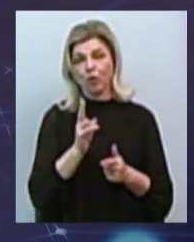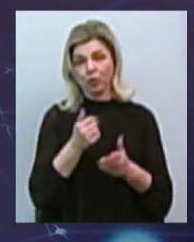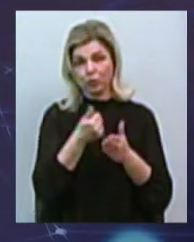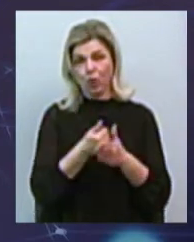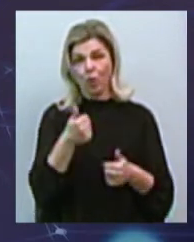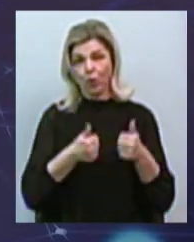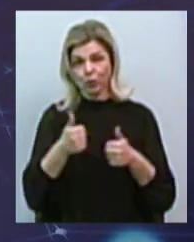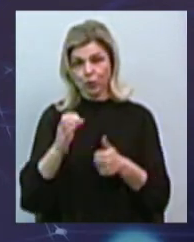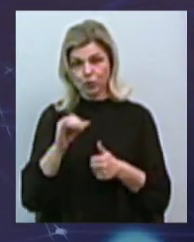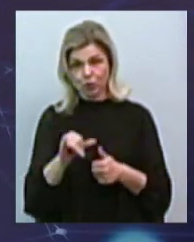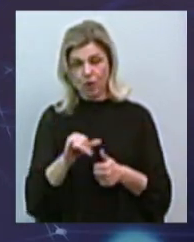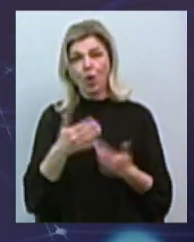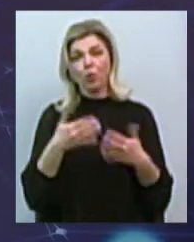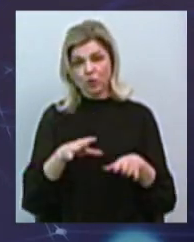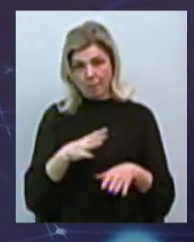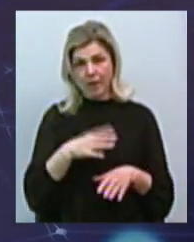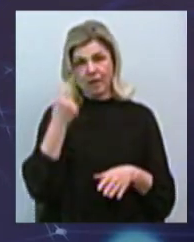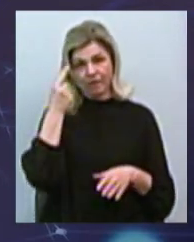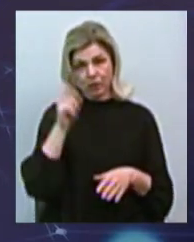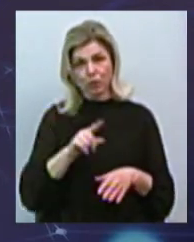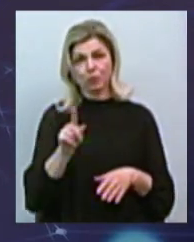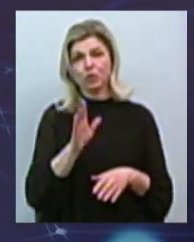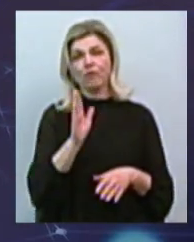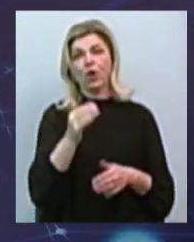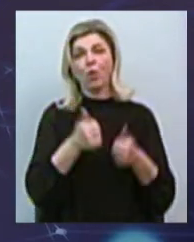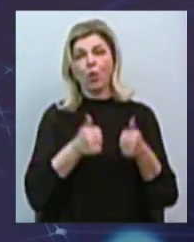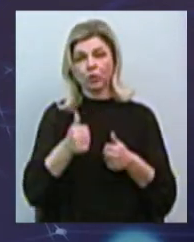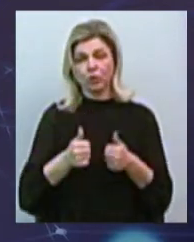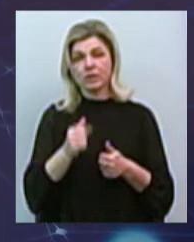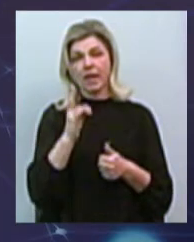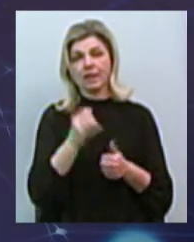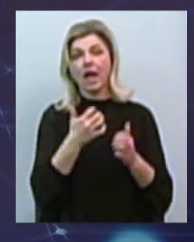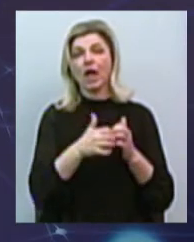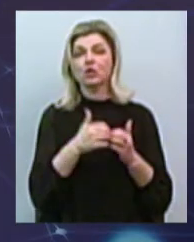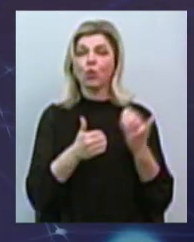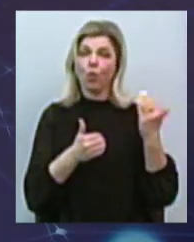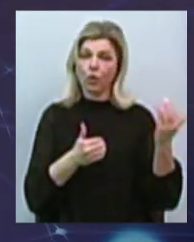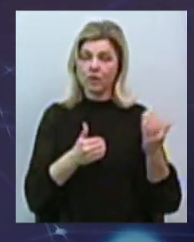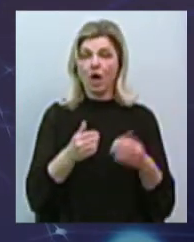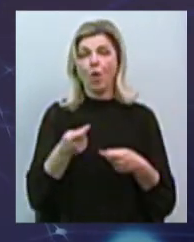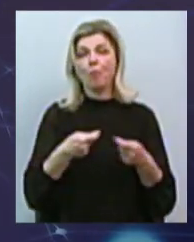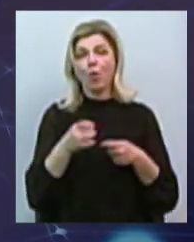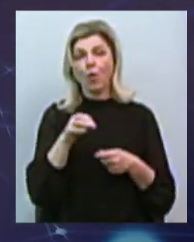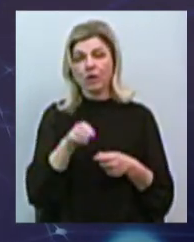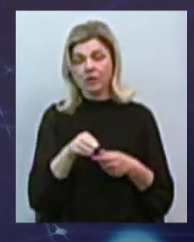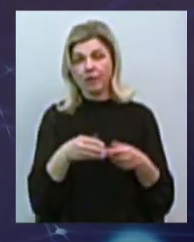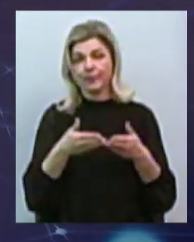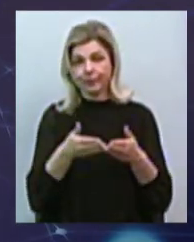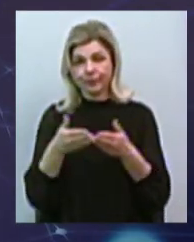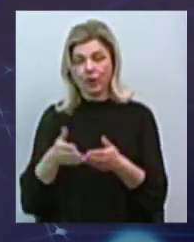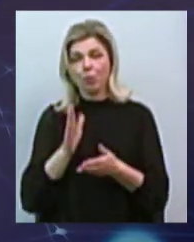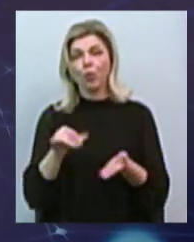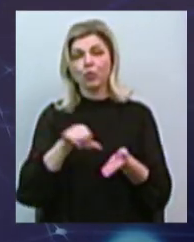Вже було відомо, що в конкурсі на концесію Херсонського порту братимуть участь чотири